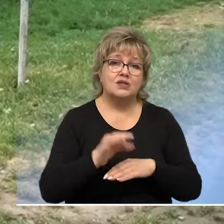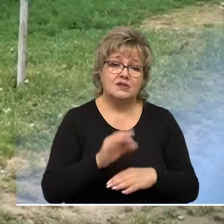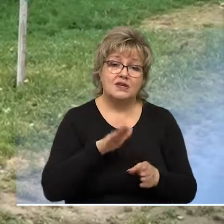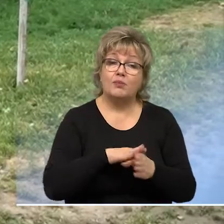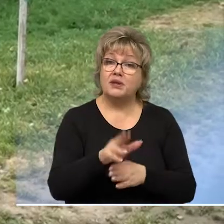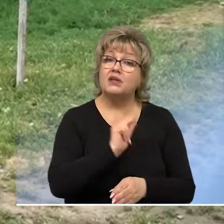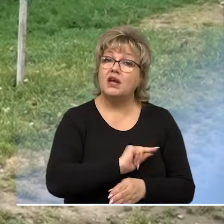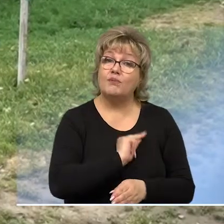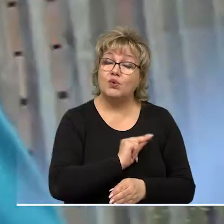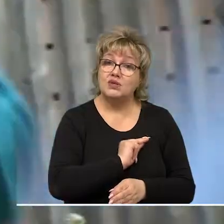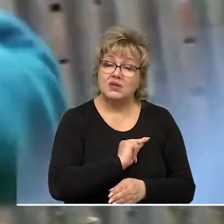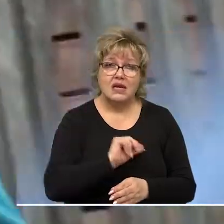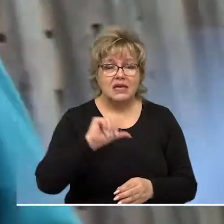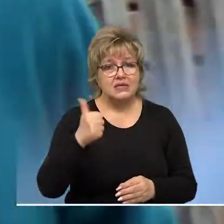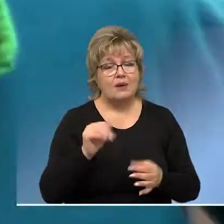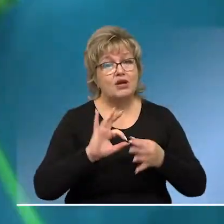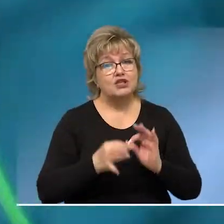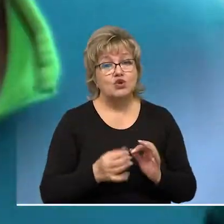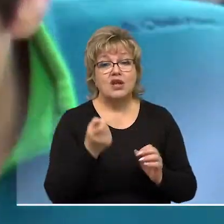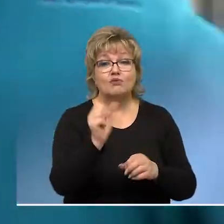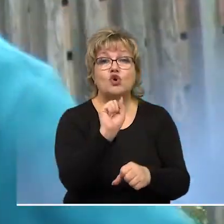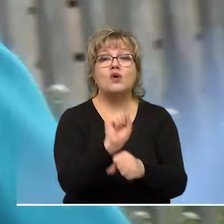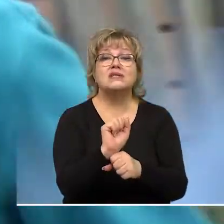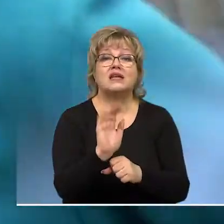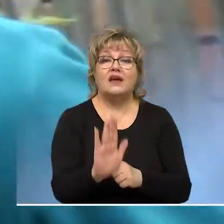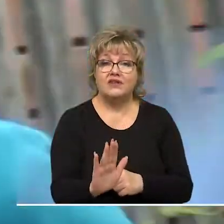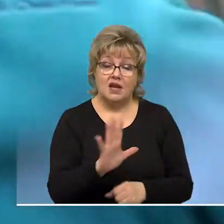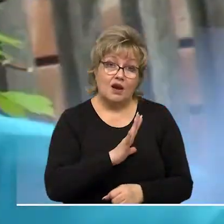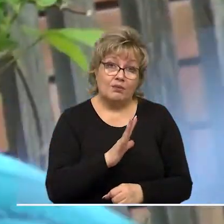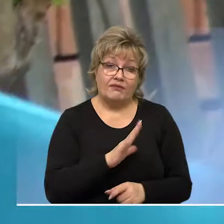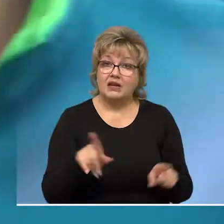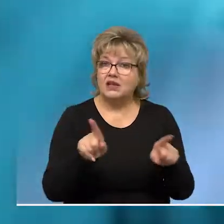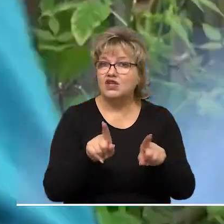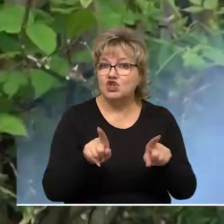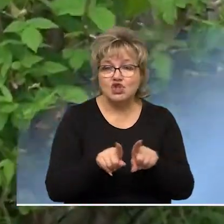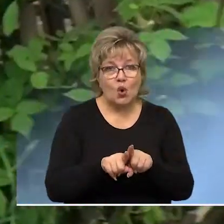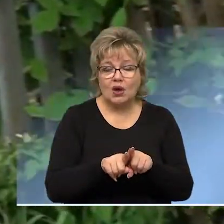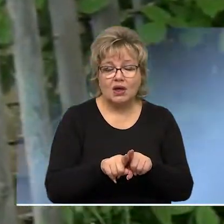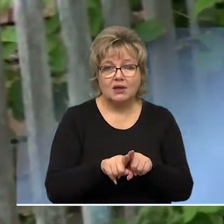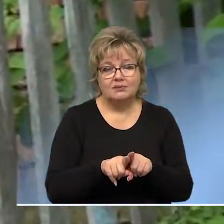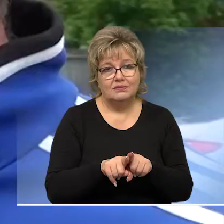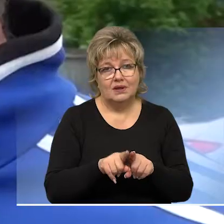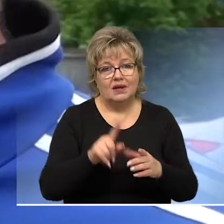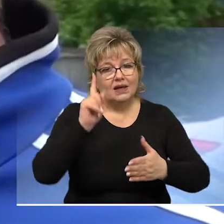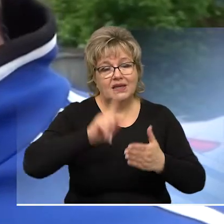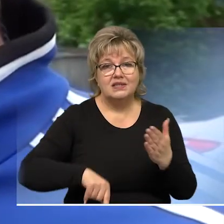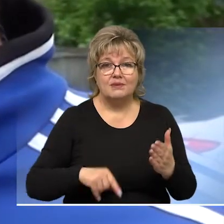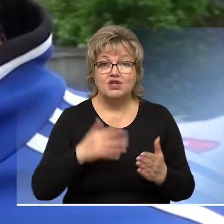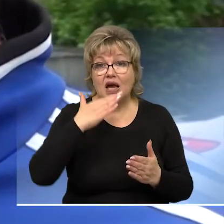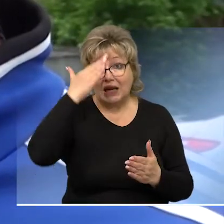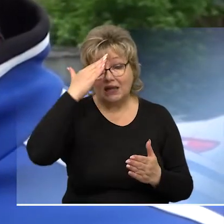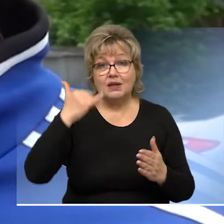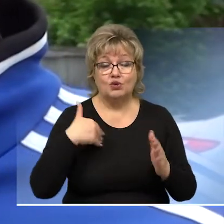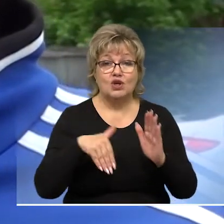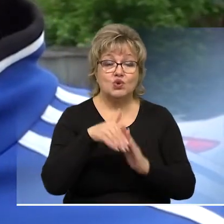отчитываются о проделанной работе. Самое сложное – их немножко остановить. Потому что бывает не столько присылают. Надеемся, может быть, летом уже